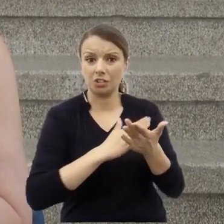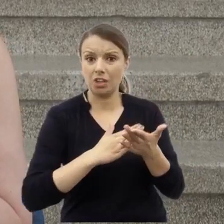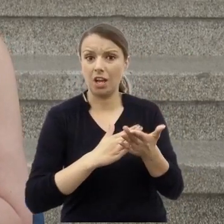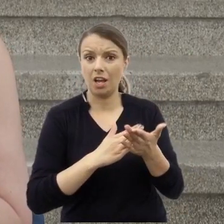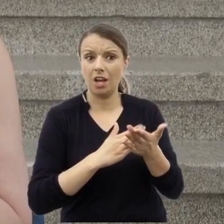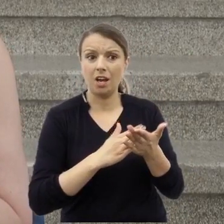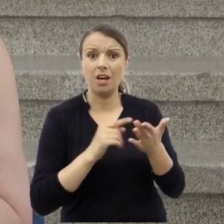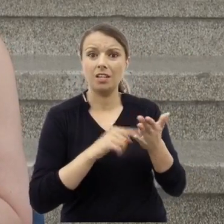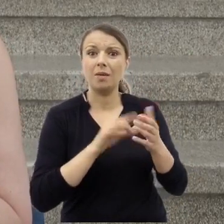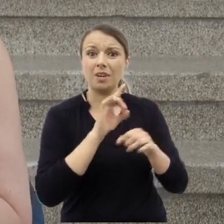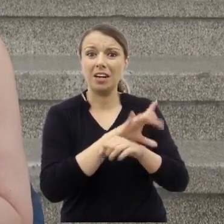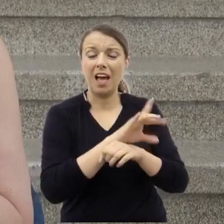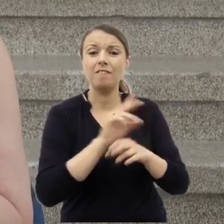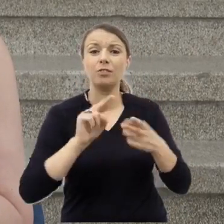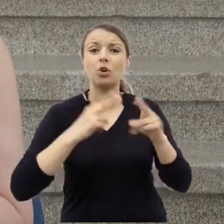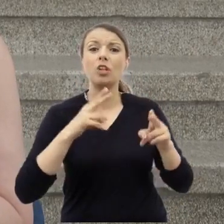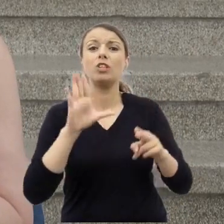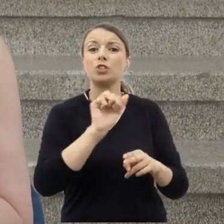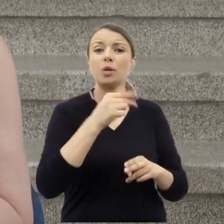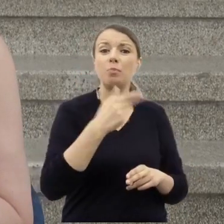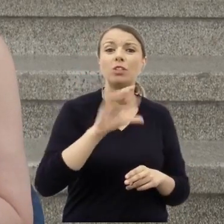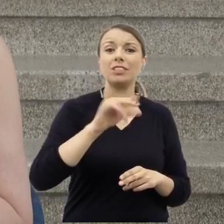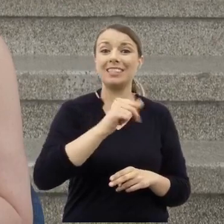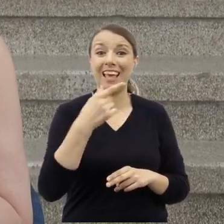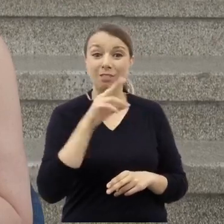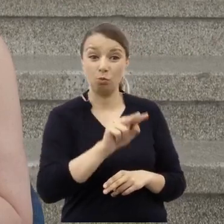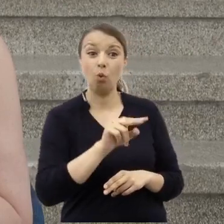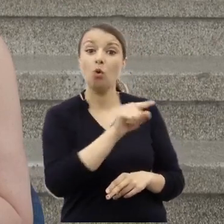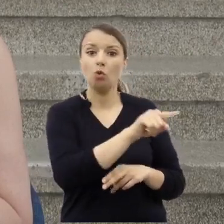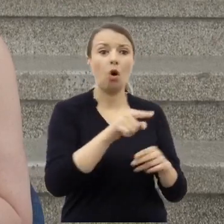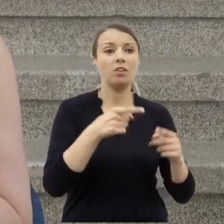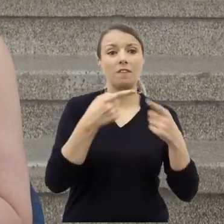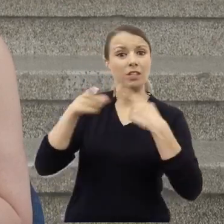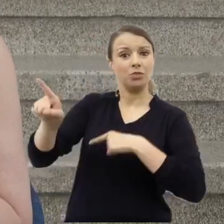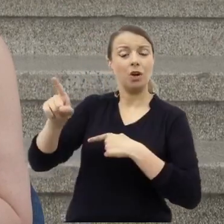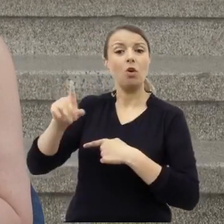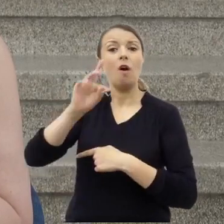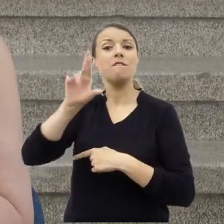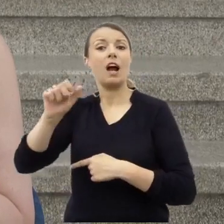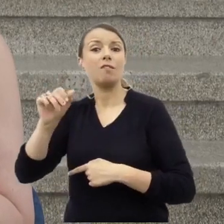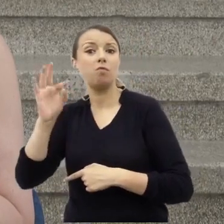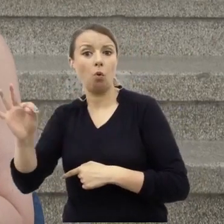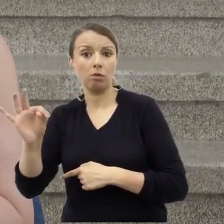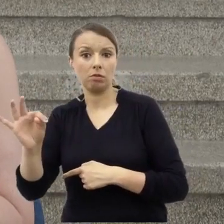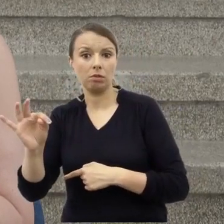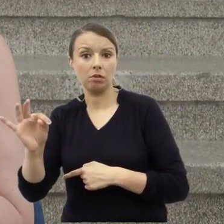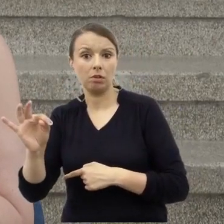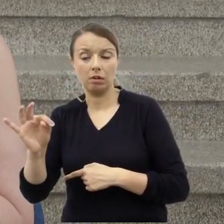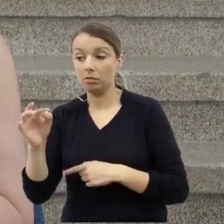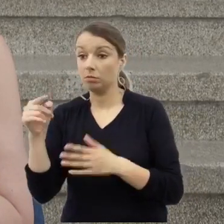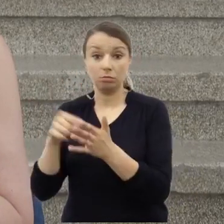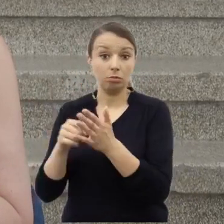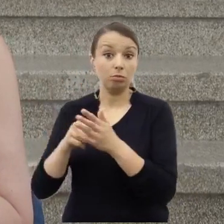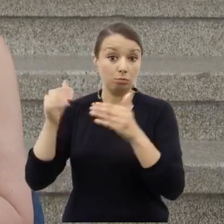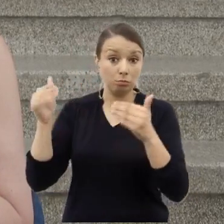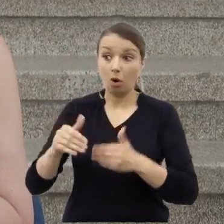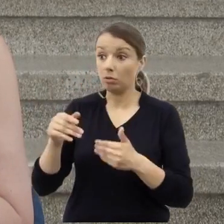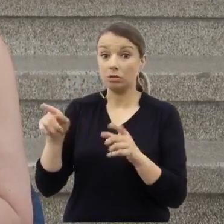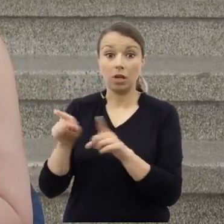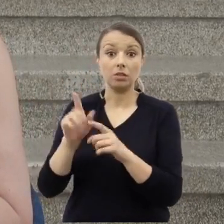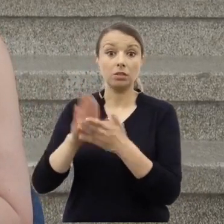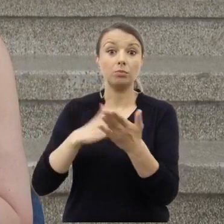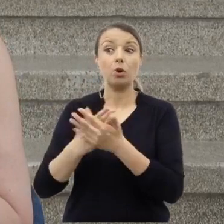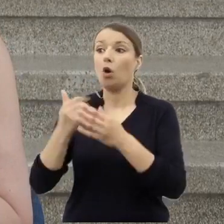Szymona z Trydentu wysłano do Frankfurtu i w ten sposób można było zlikwidować konkurentów